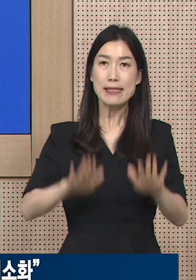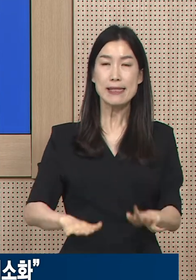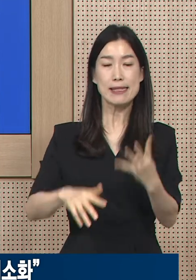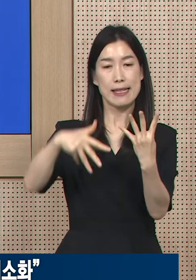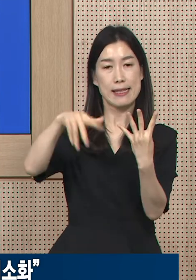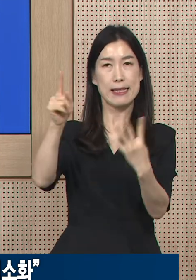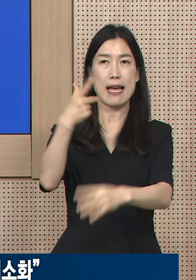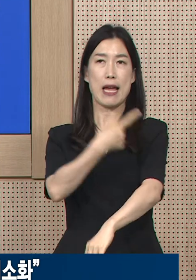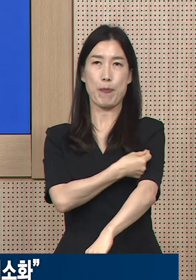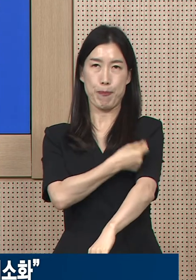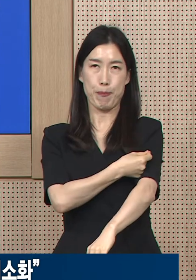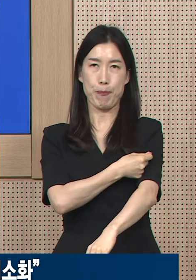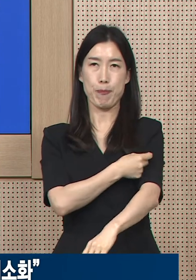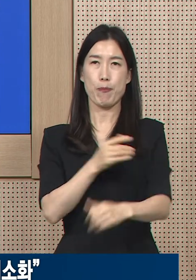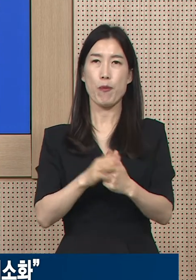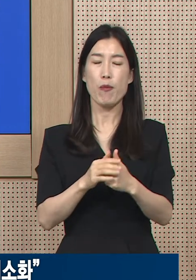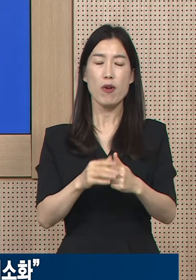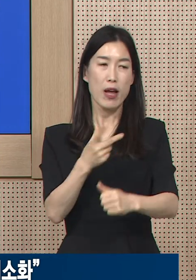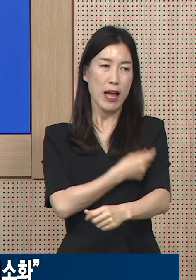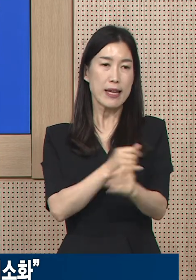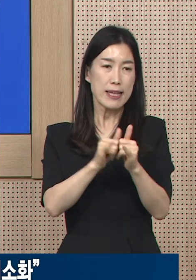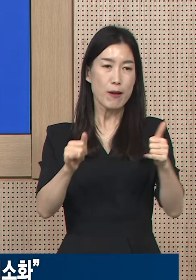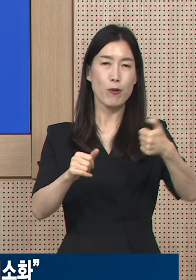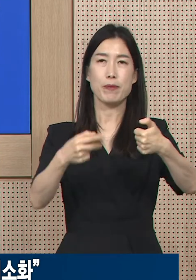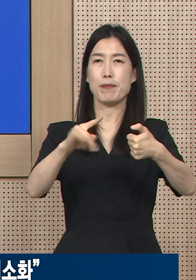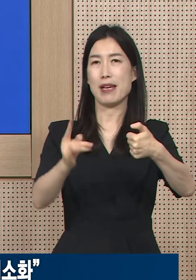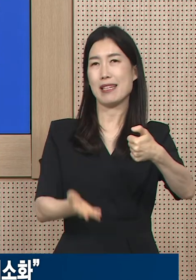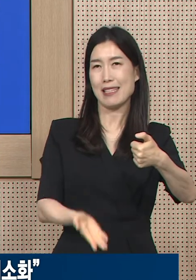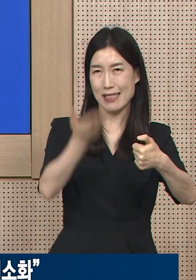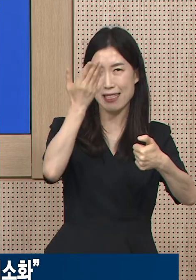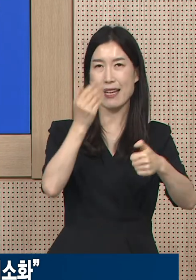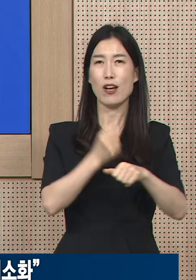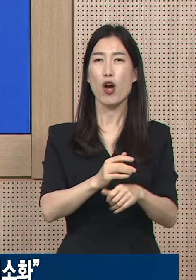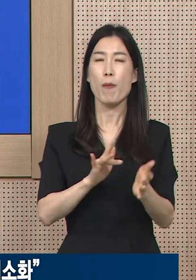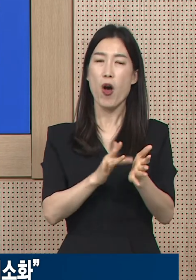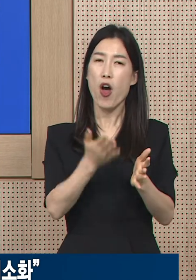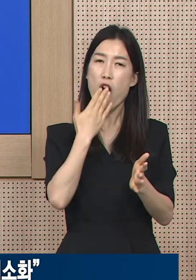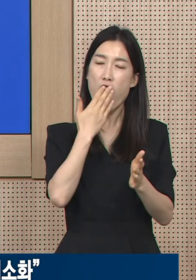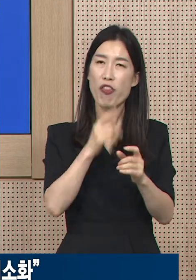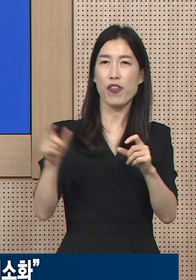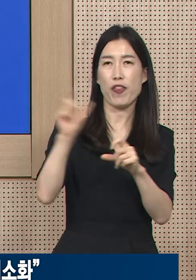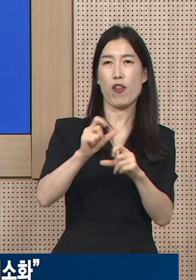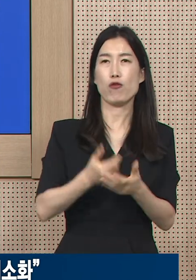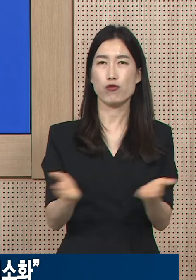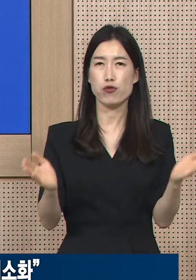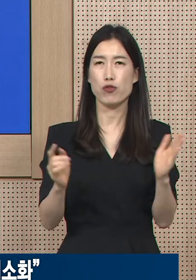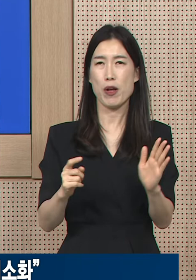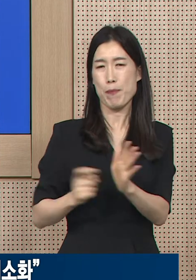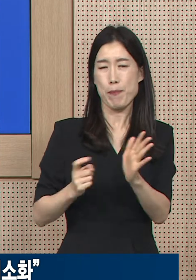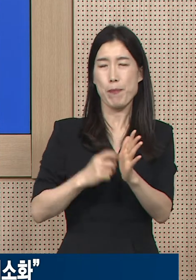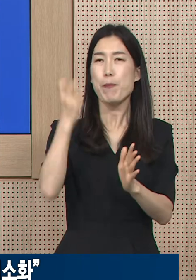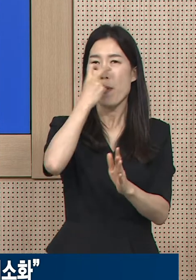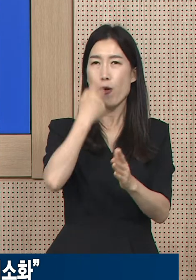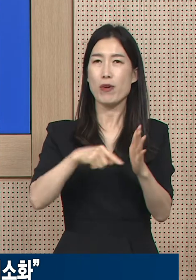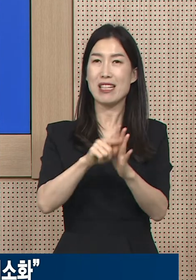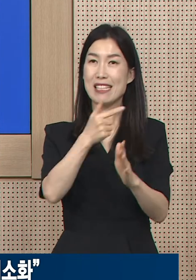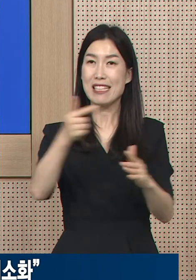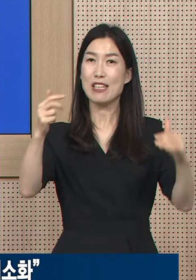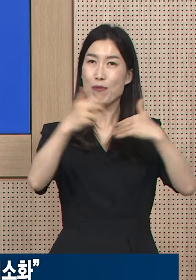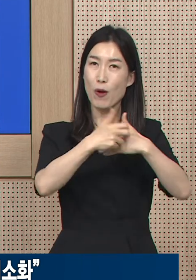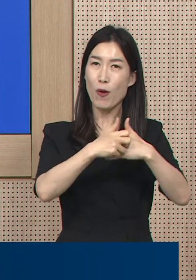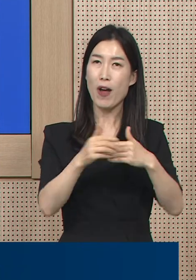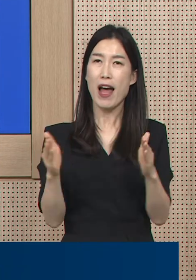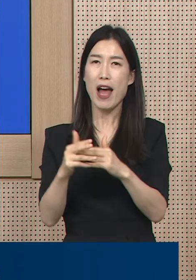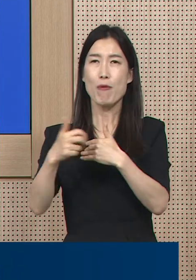처방을 위해 종합병원급 호흡기 환자진료센터에서도 원내 처방이 가능하도록 확대할 예정입니다.